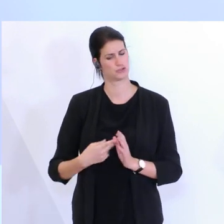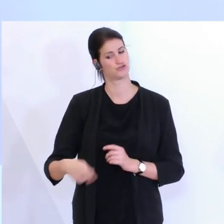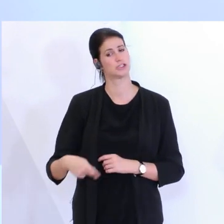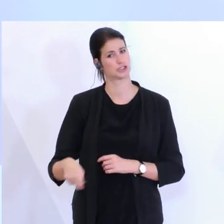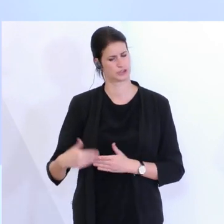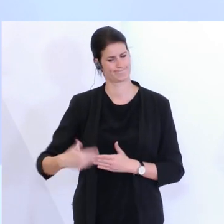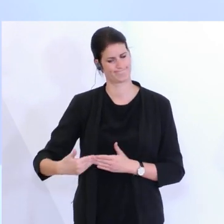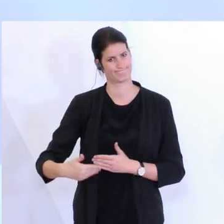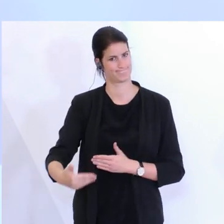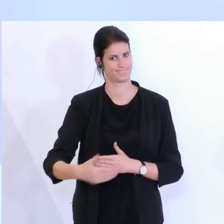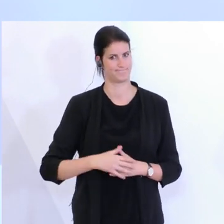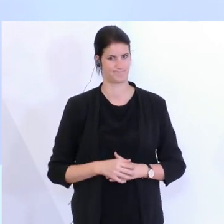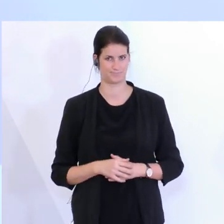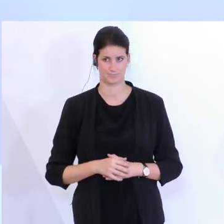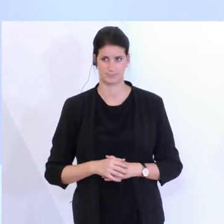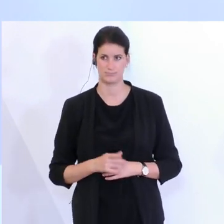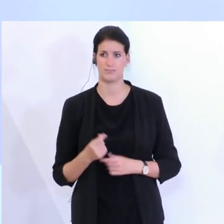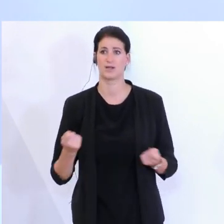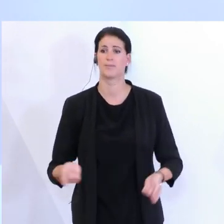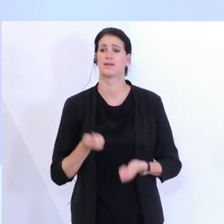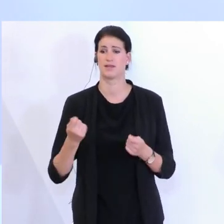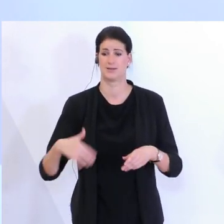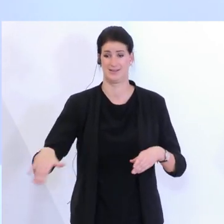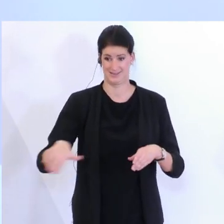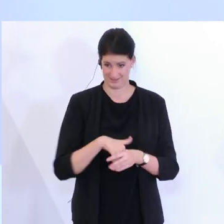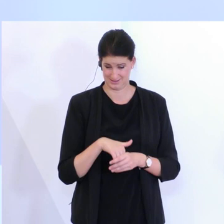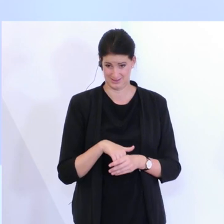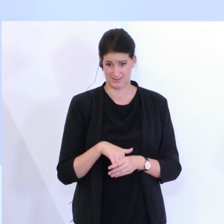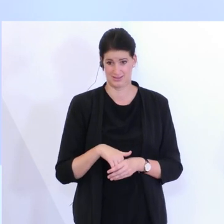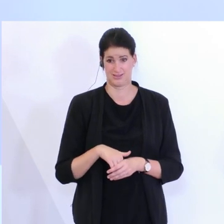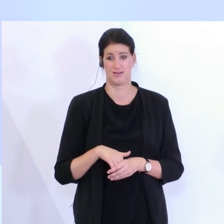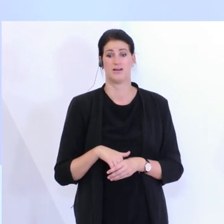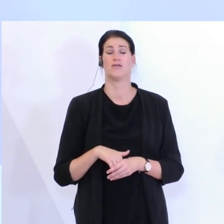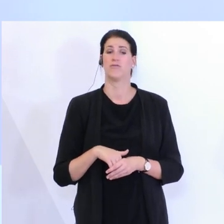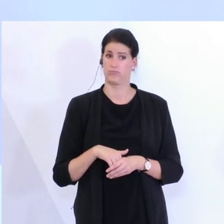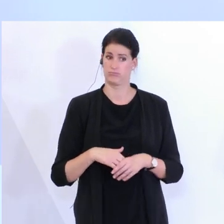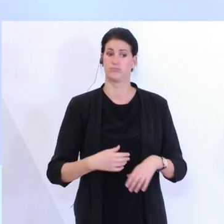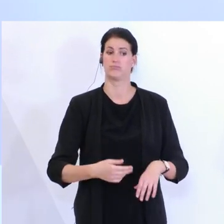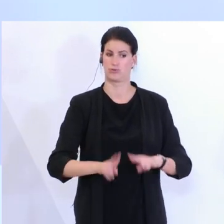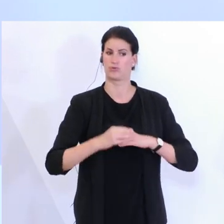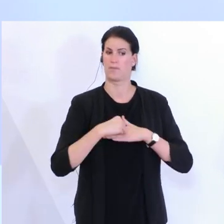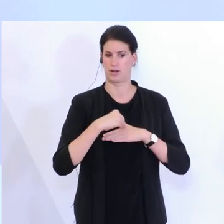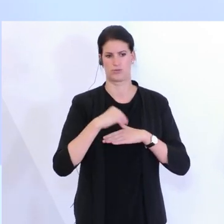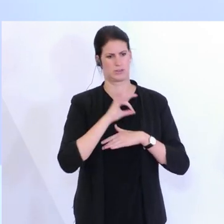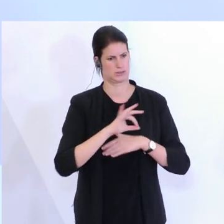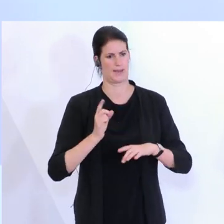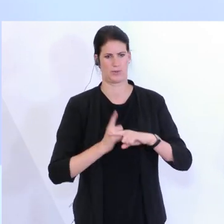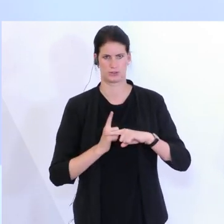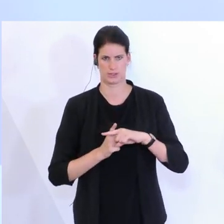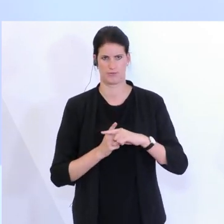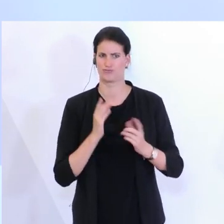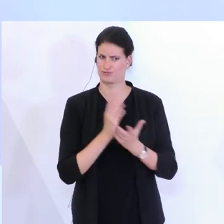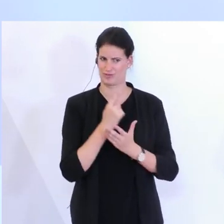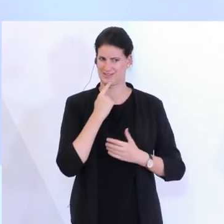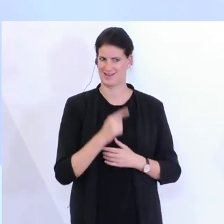schicken. Also die Betriebe, die teilnehmen, geben uns bereits sehr positive Rückmeldungen. Und wie gesagt, die Situation